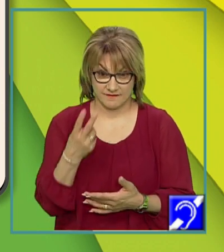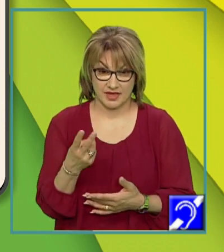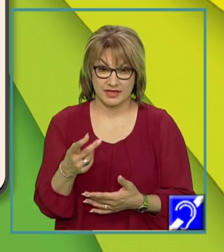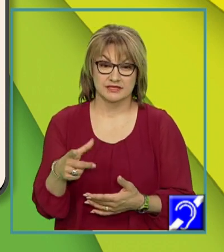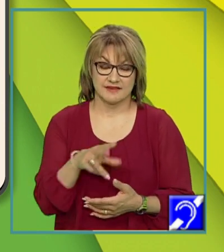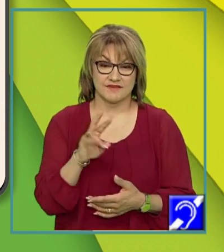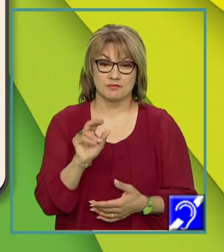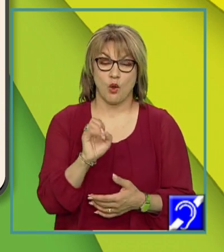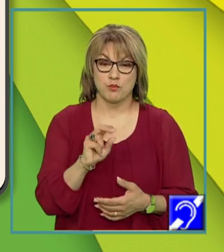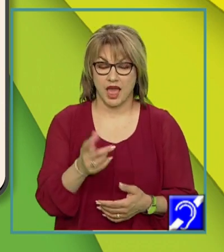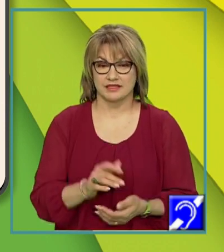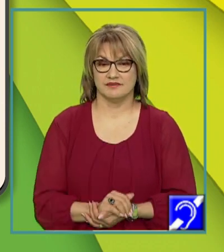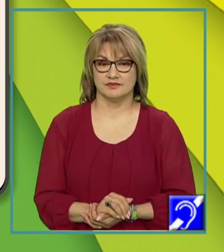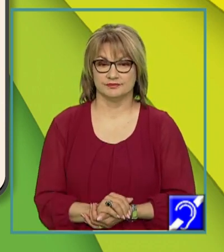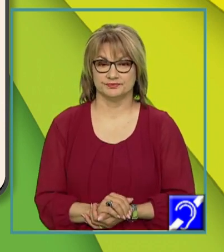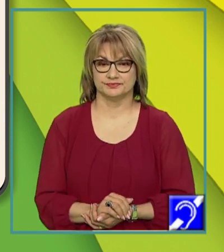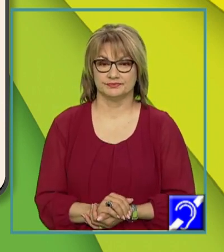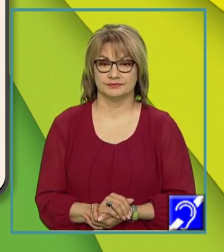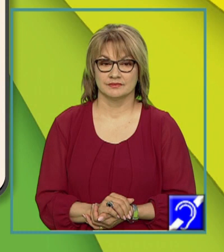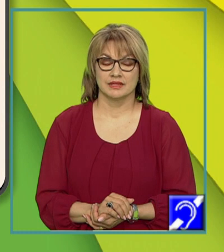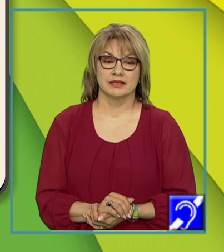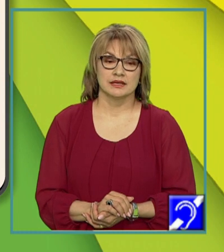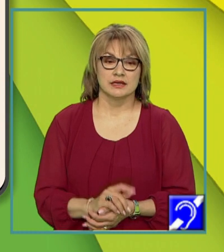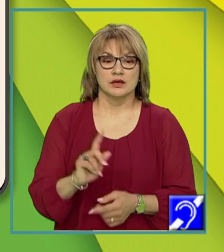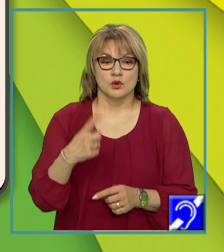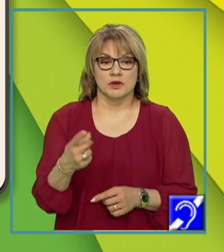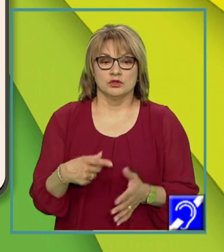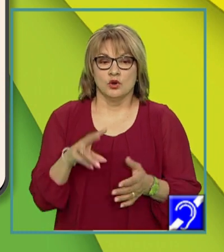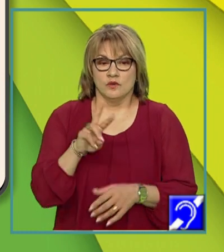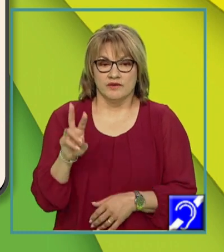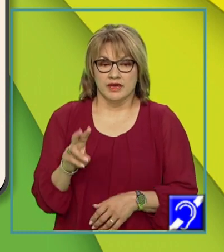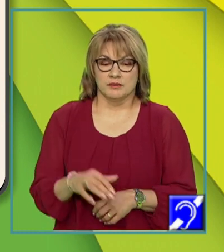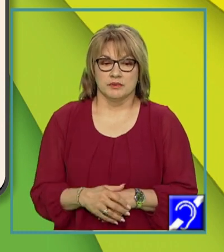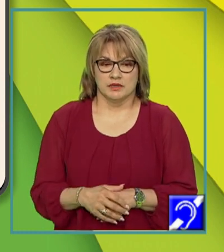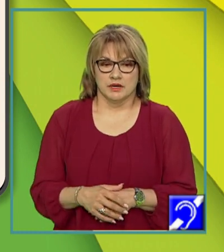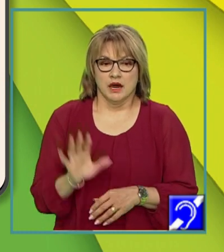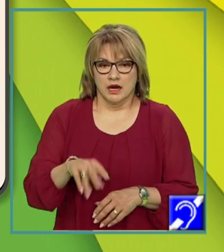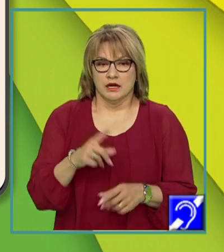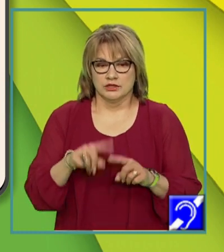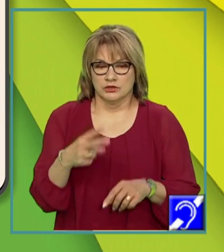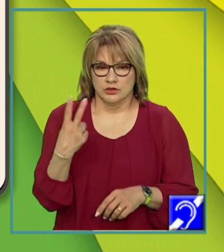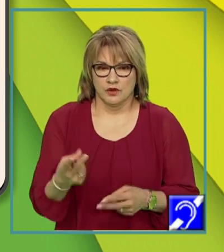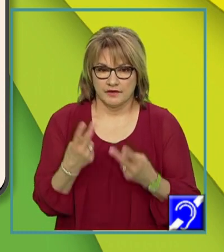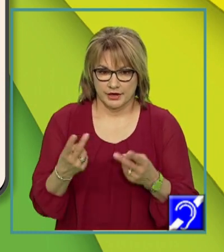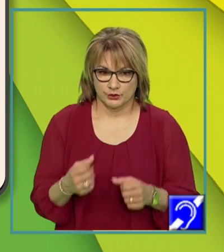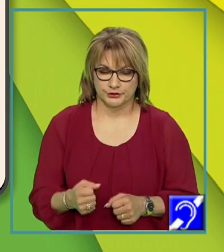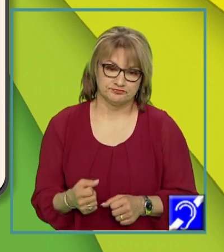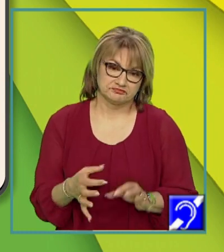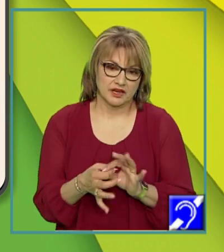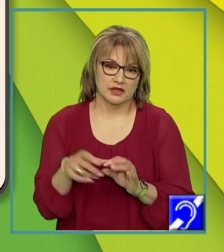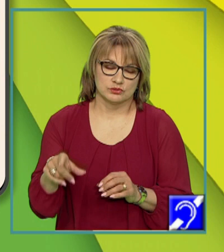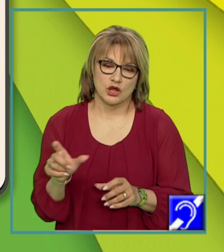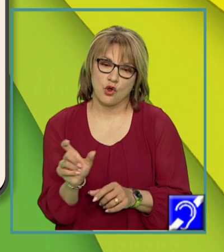de verb copulativ. De asemenea, următorul verb care tot două valori poate să aibă în funcție de context